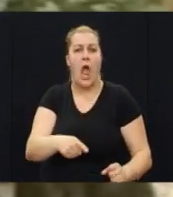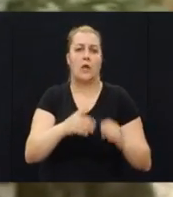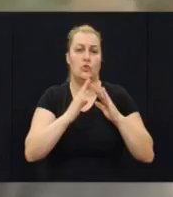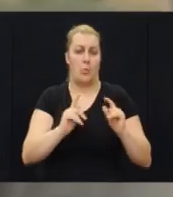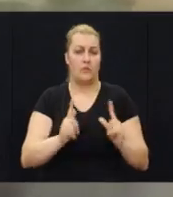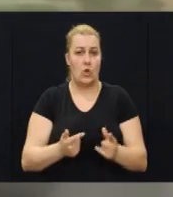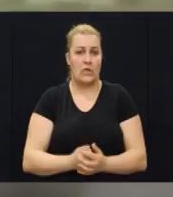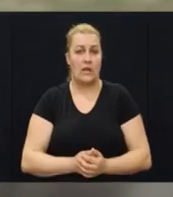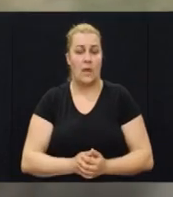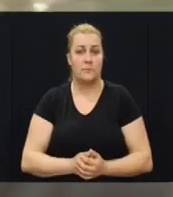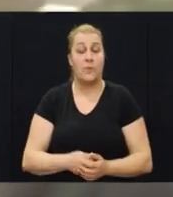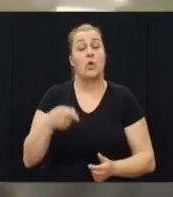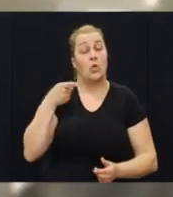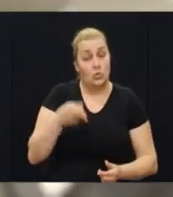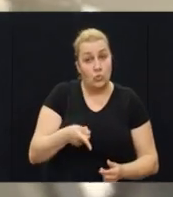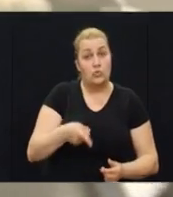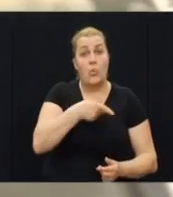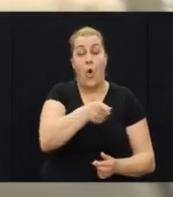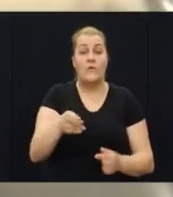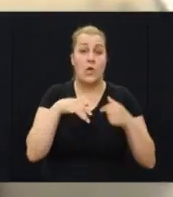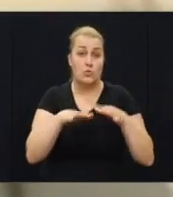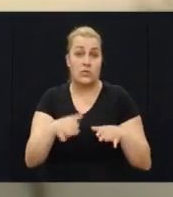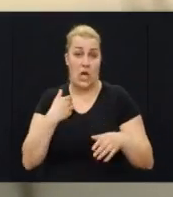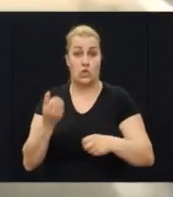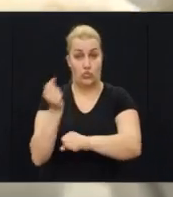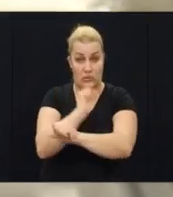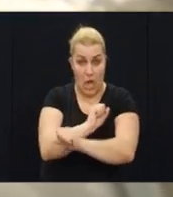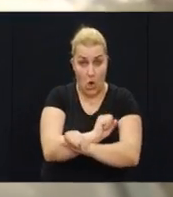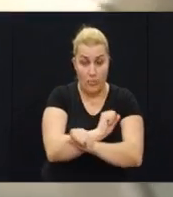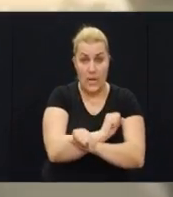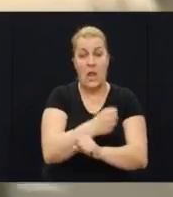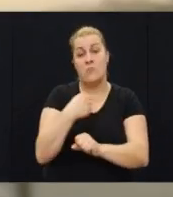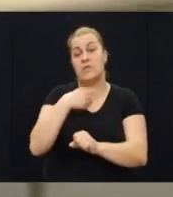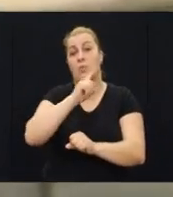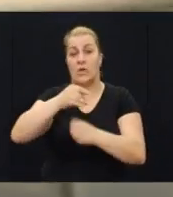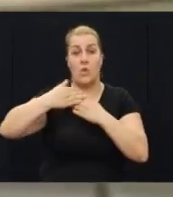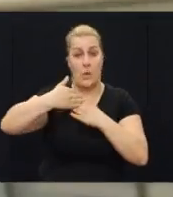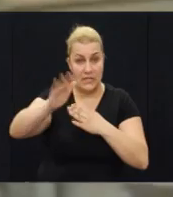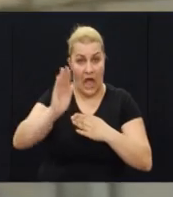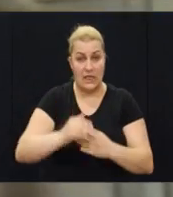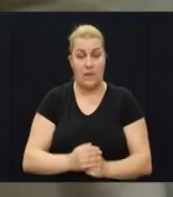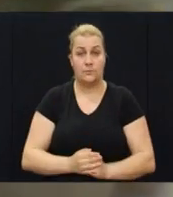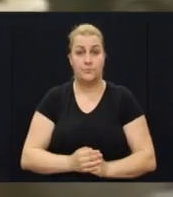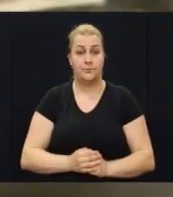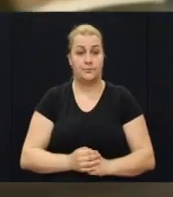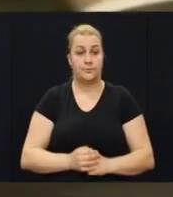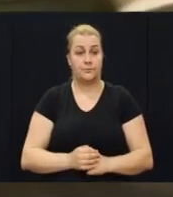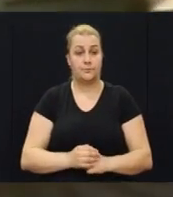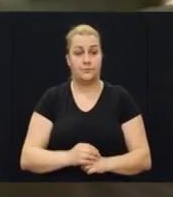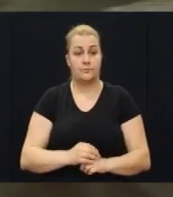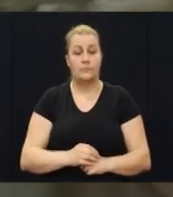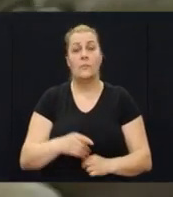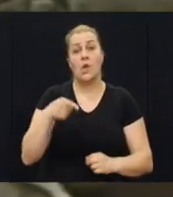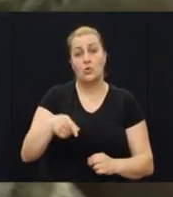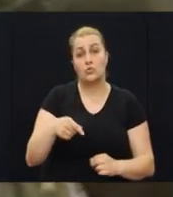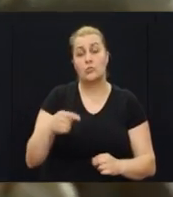taj jedan potez. Tu smo mi te ljude naše zarobili i onda smo mi krenuli dalje. Tu